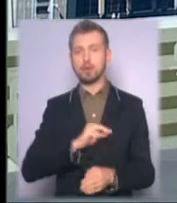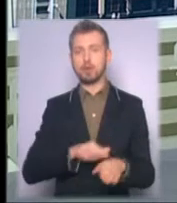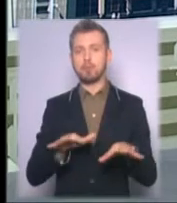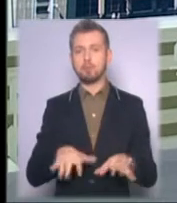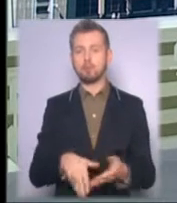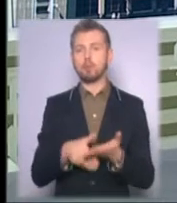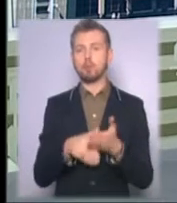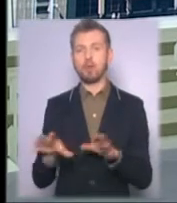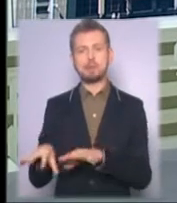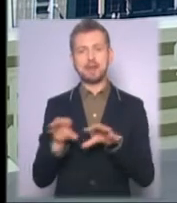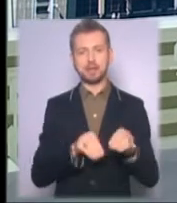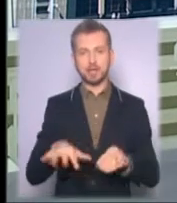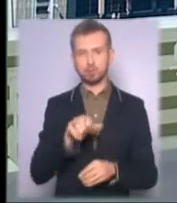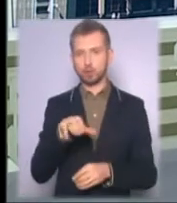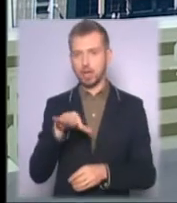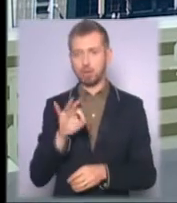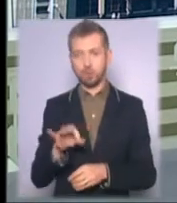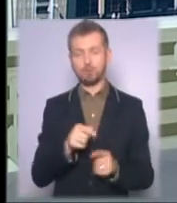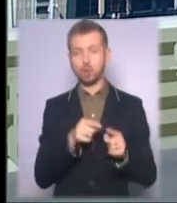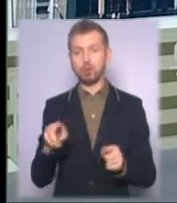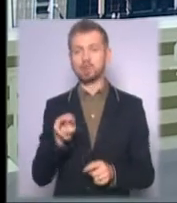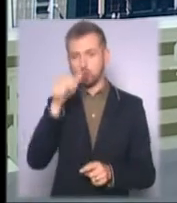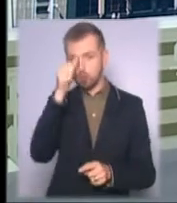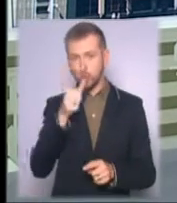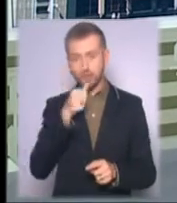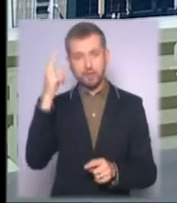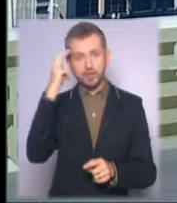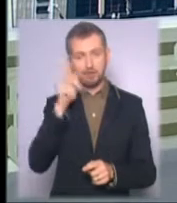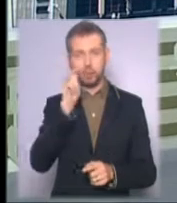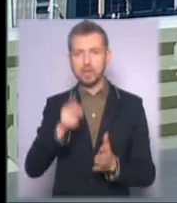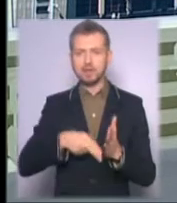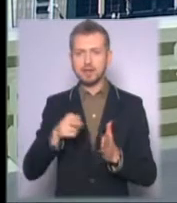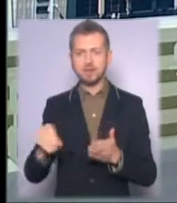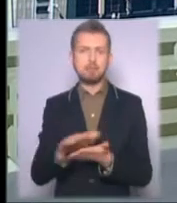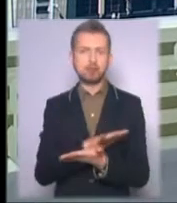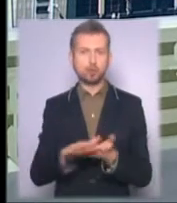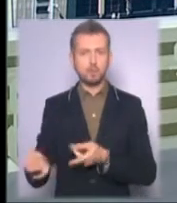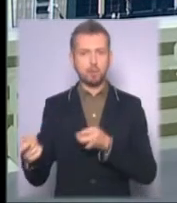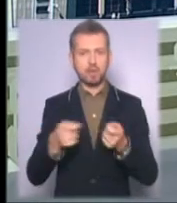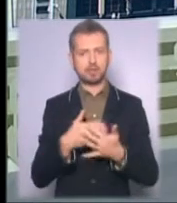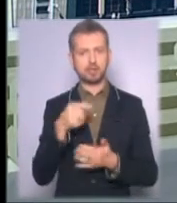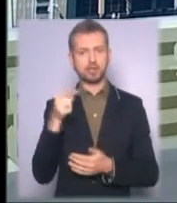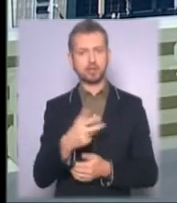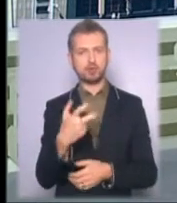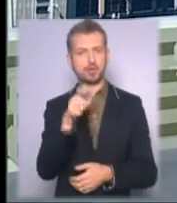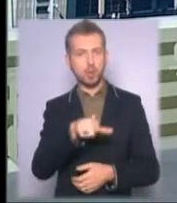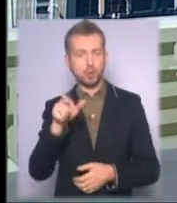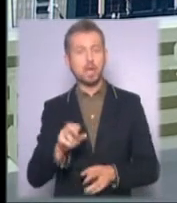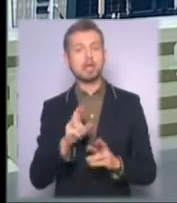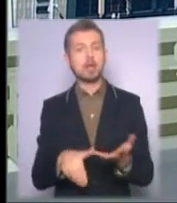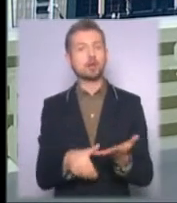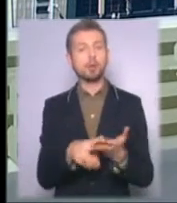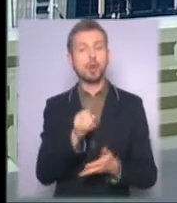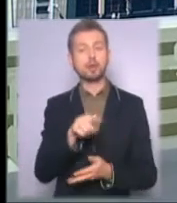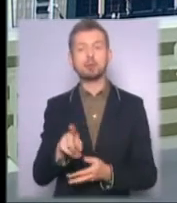переселенцями з зони АТО. Продовж лютого до столиці «Укрзалізниця» безкоштовно перевезла майже 1300 людей. Як допомагають тим,